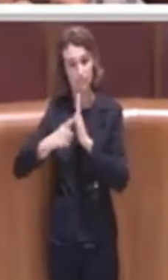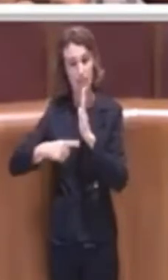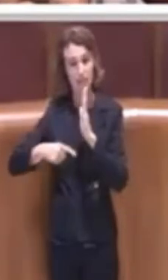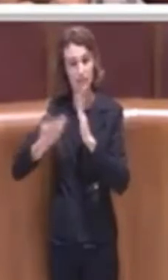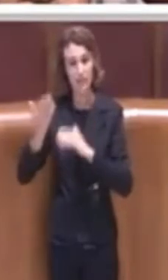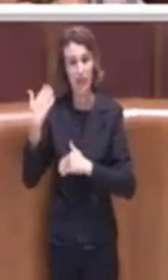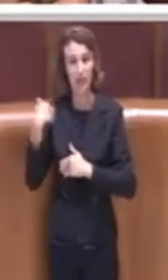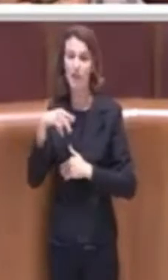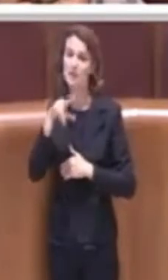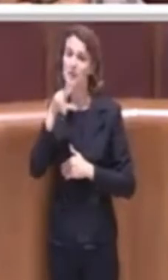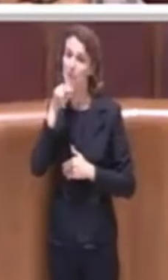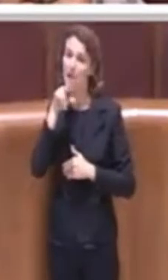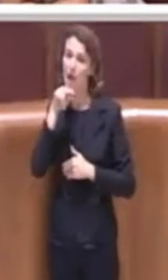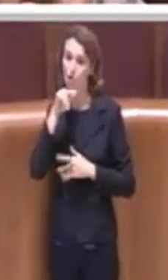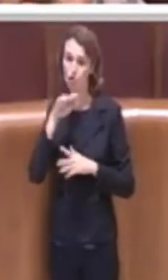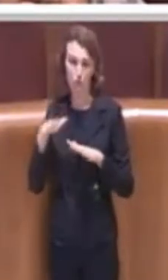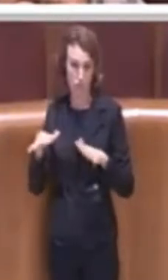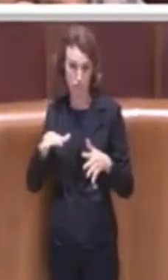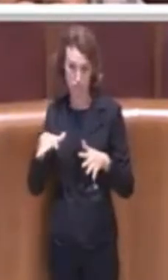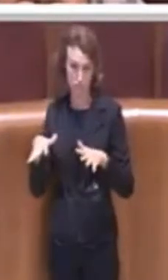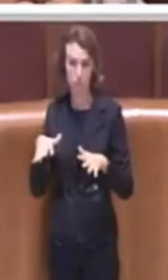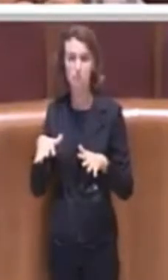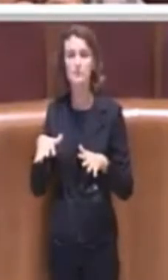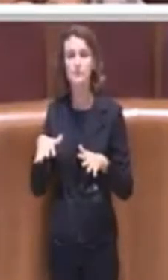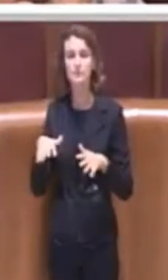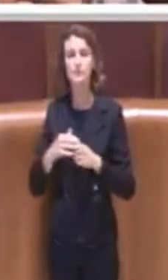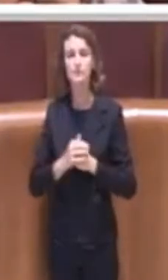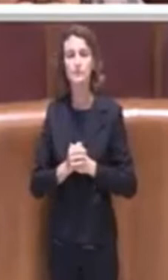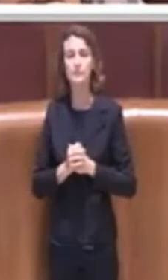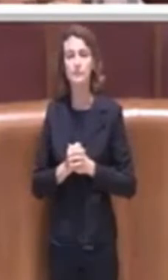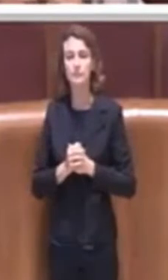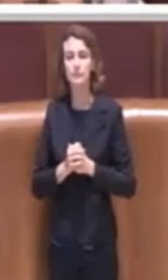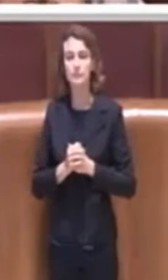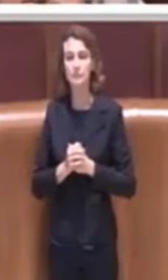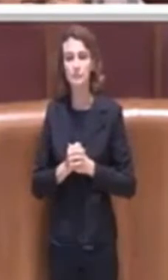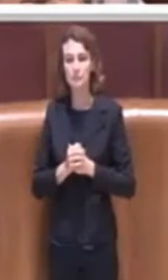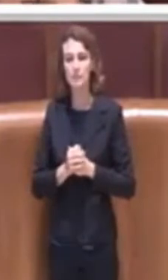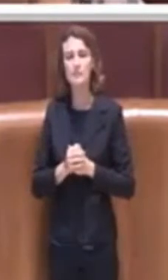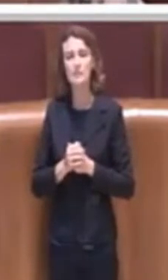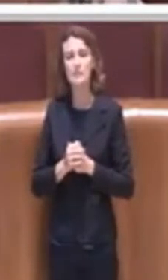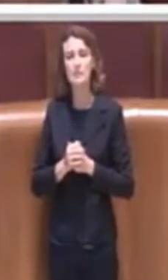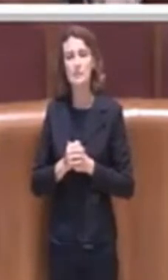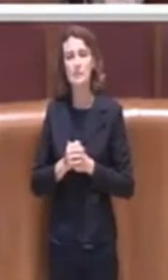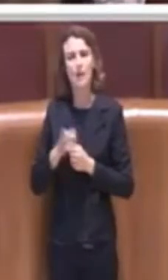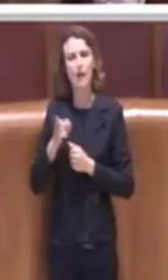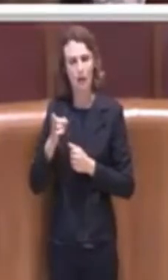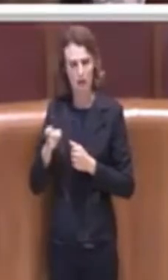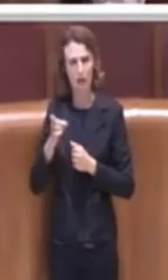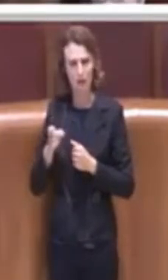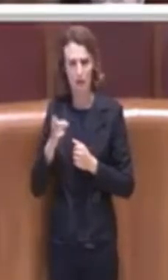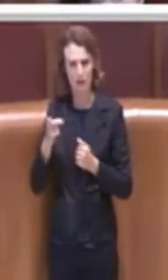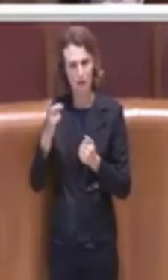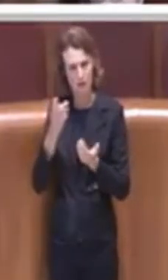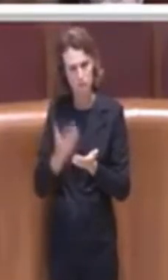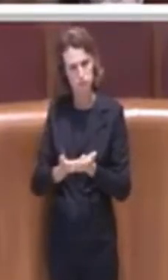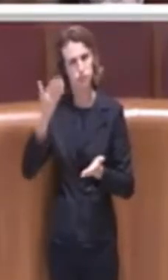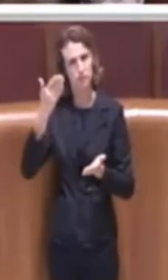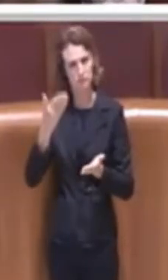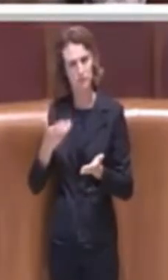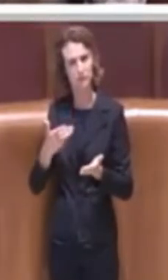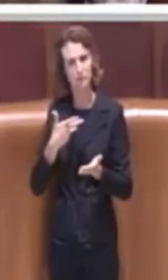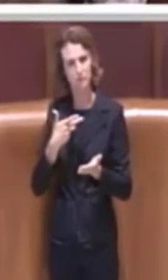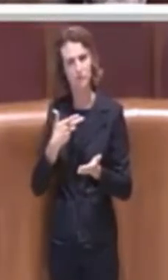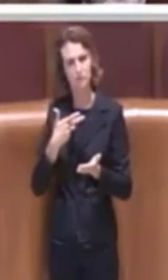marzo, più o meno, quando si è data anche una grande rilevanza al